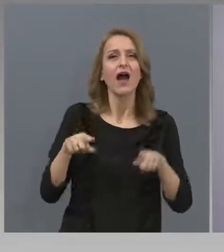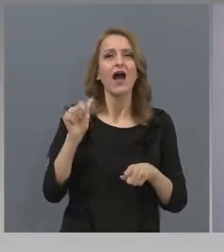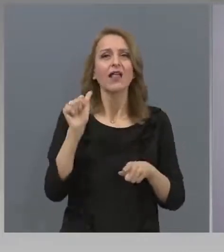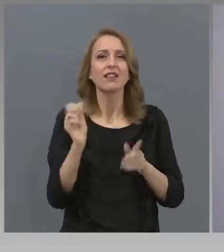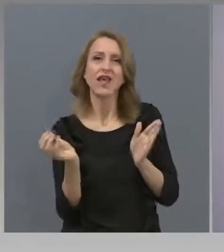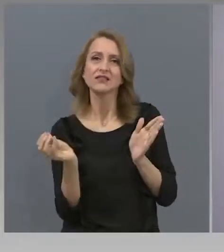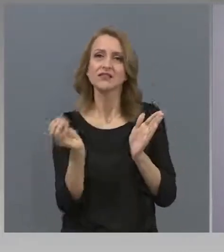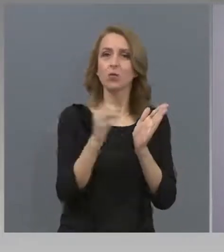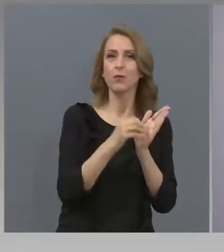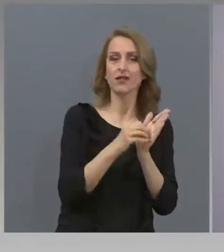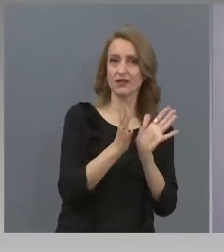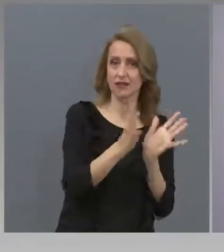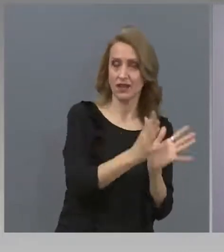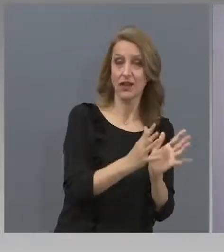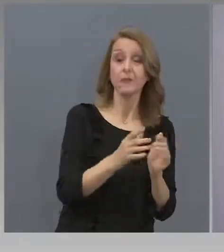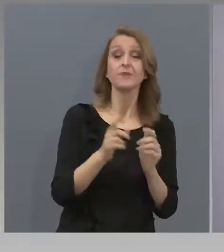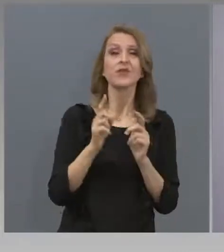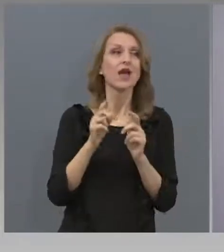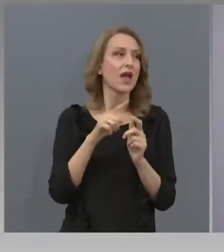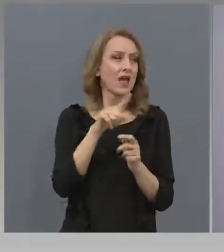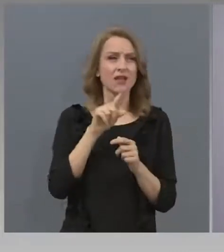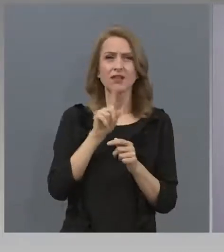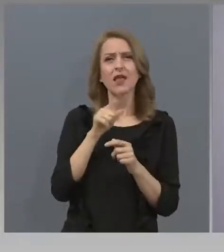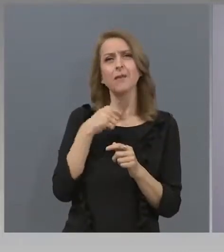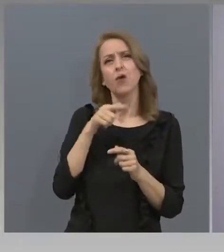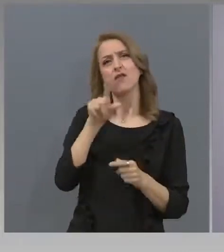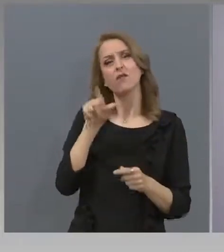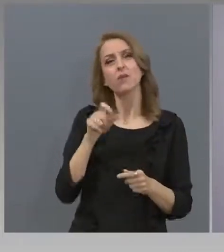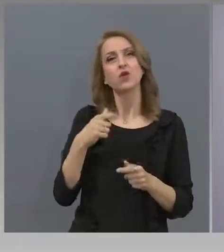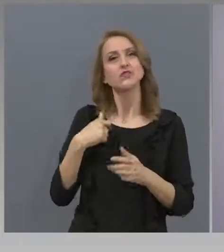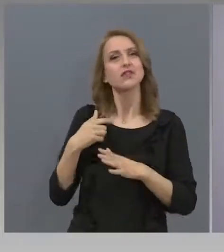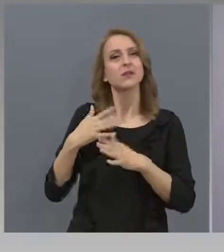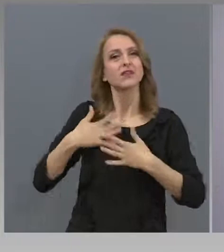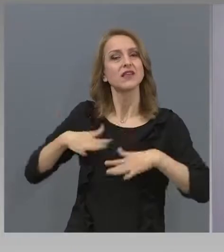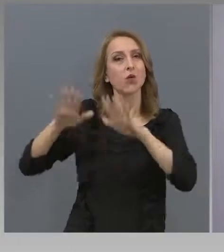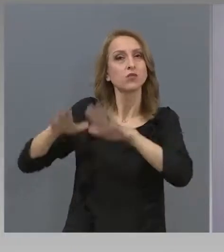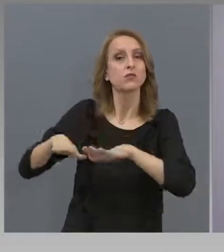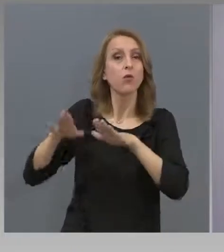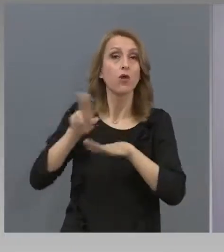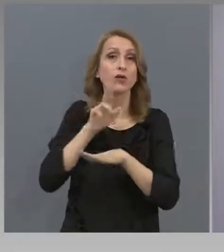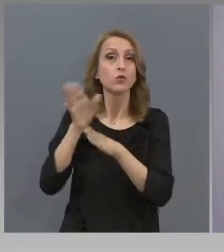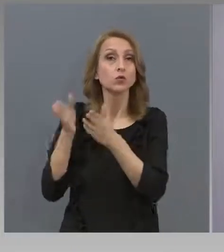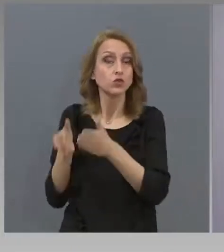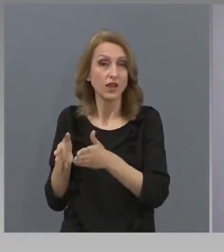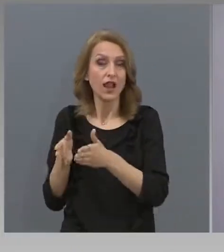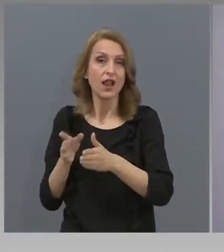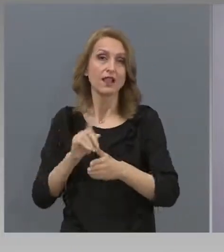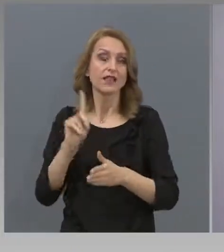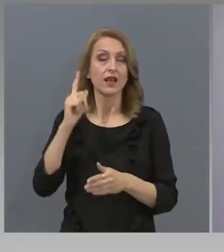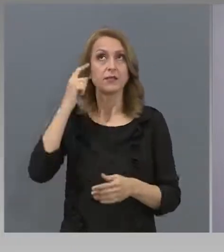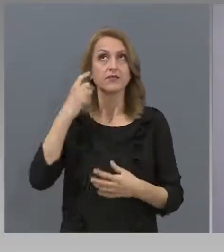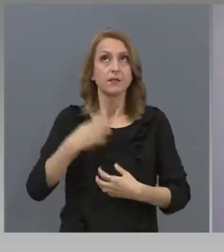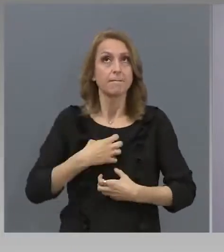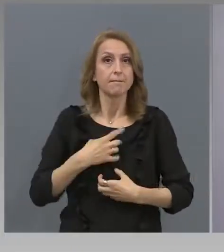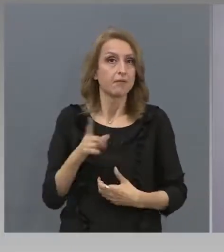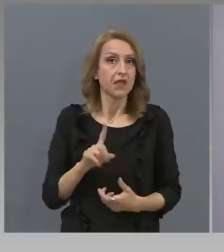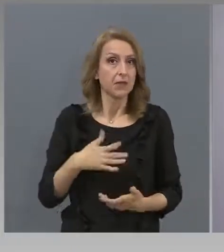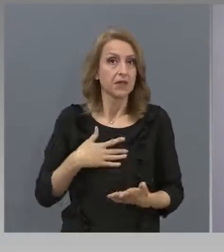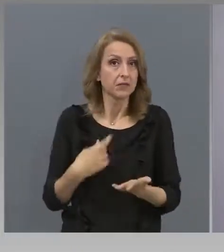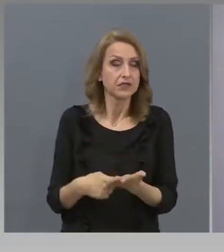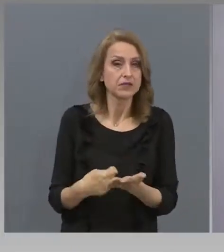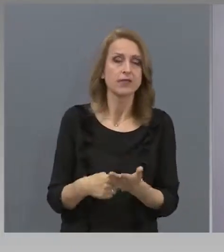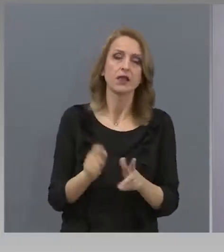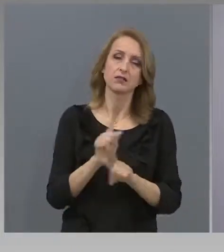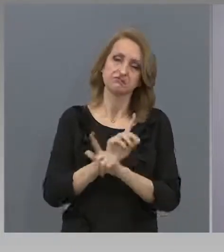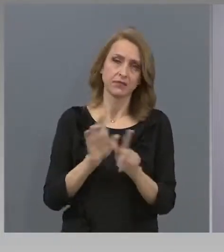да ги успокоите учители без заплати при ослужданото. Не би трябвало да има. Средствата по бюджетите на училища и